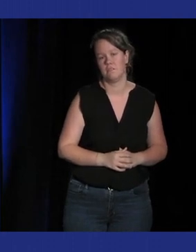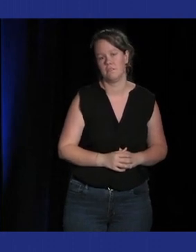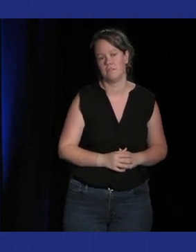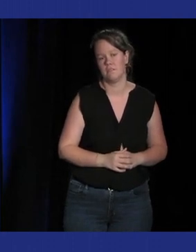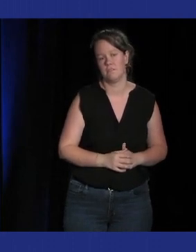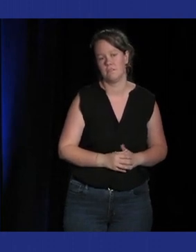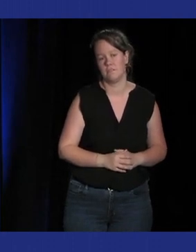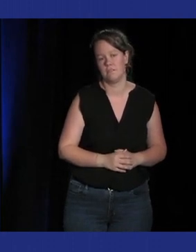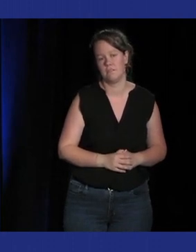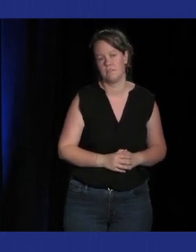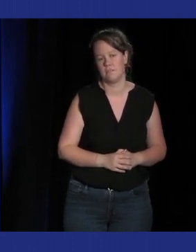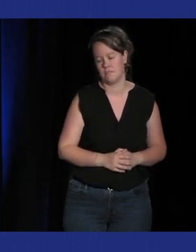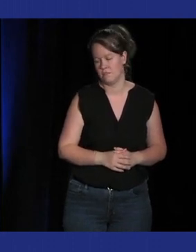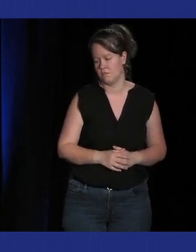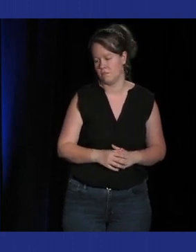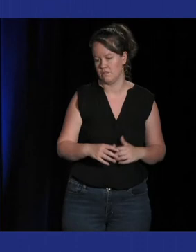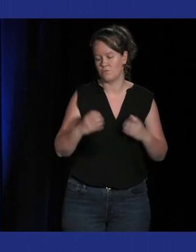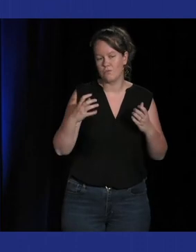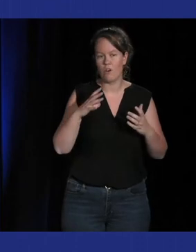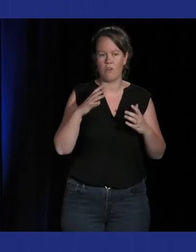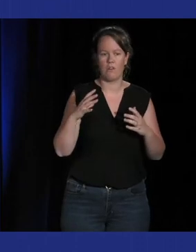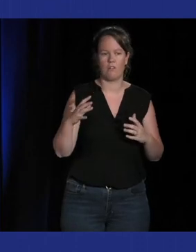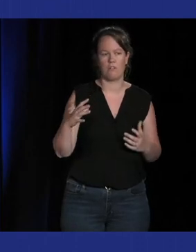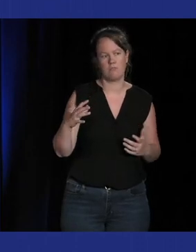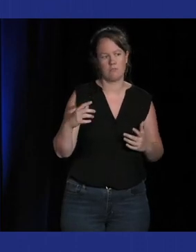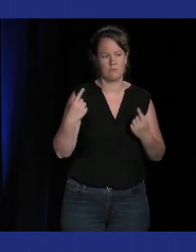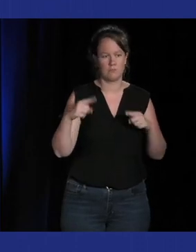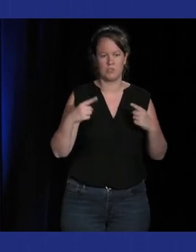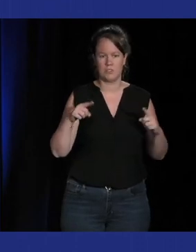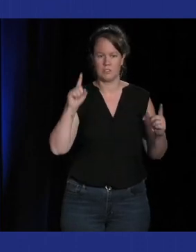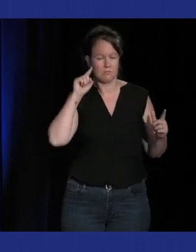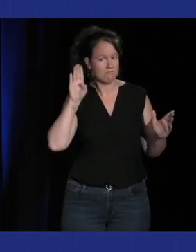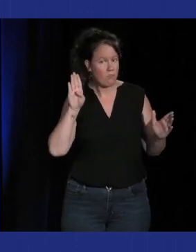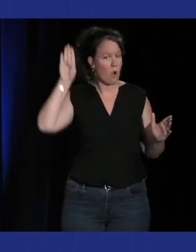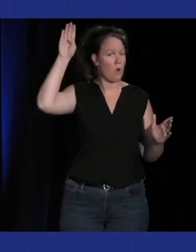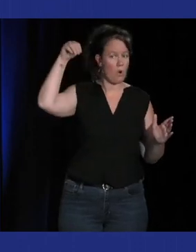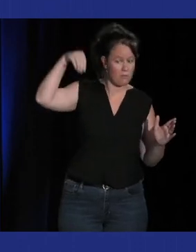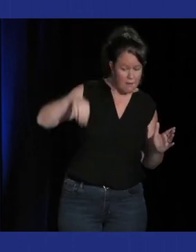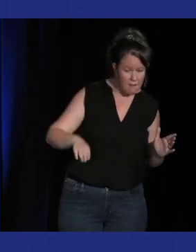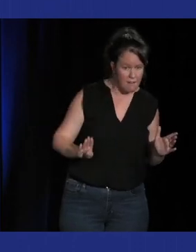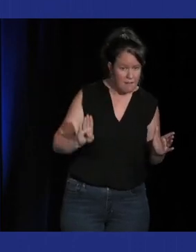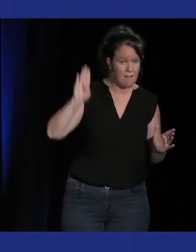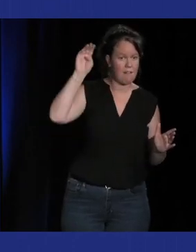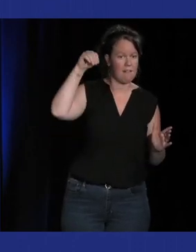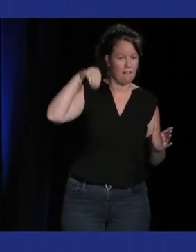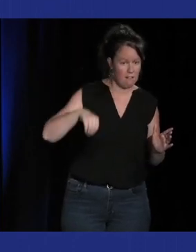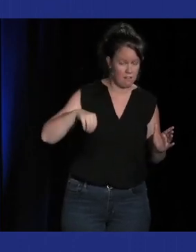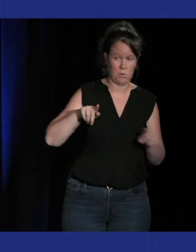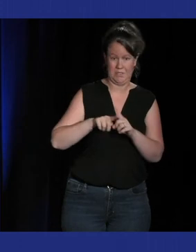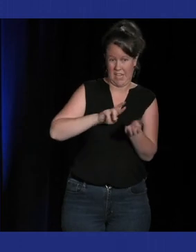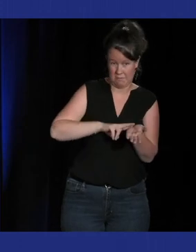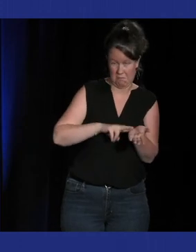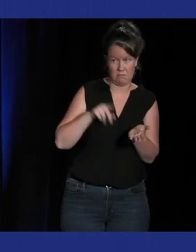côté on va plus jouer sur les hauteurs aussi parce que c'est vraiment les deux aspects musicaux qui sont les plus simples c'est la hauteur des notes et puis le rythme que ça fait